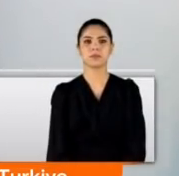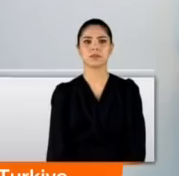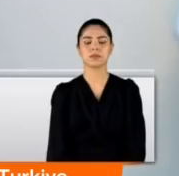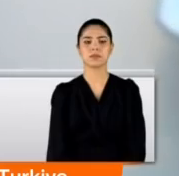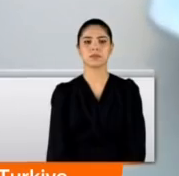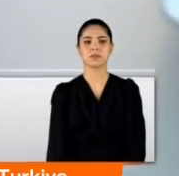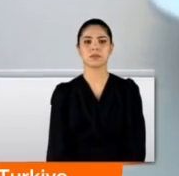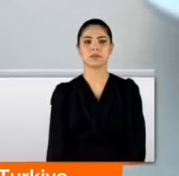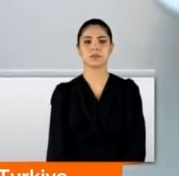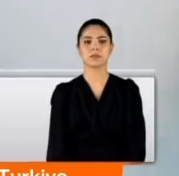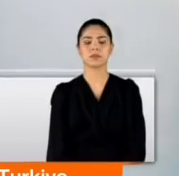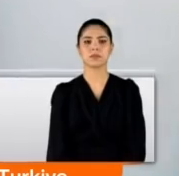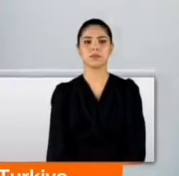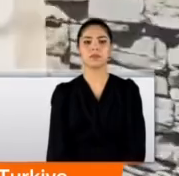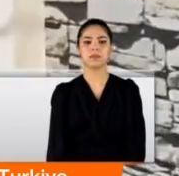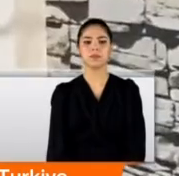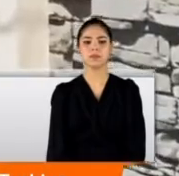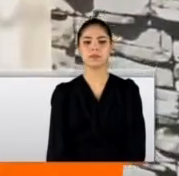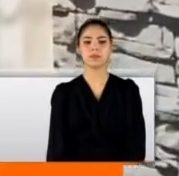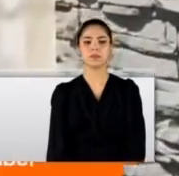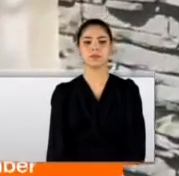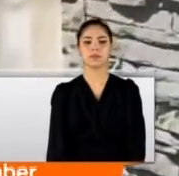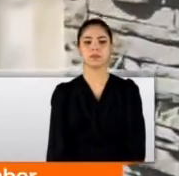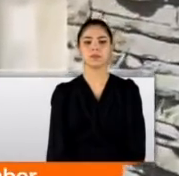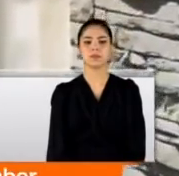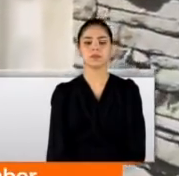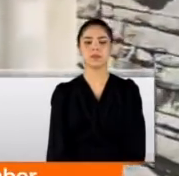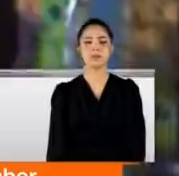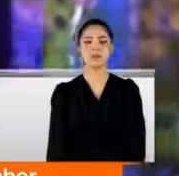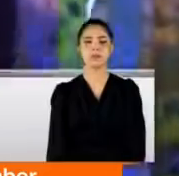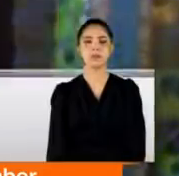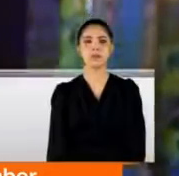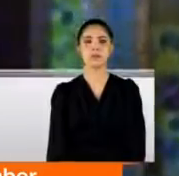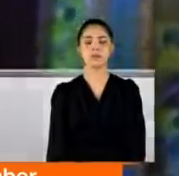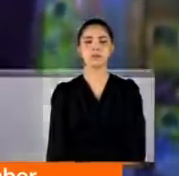Sağla ceza yememek için başka değerliyim yok yani. Yağın evine duracağız hep oynayacağız.